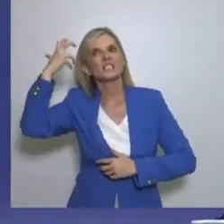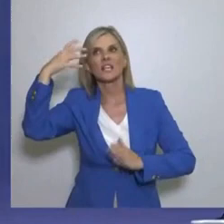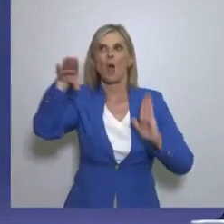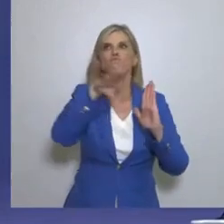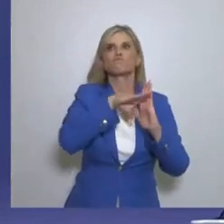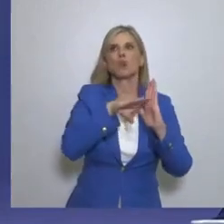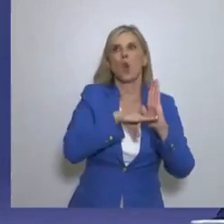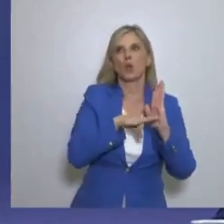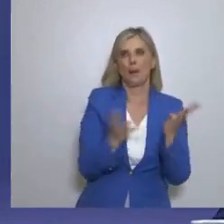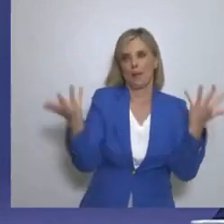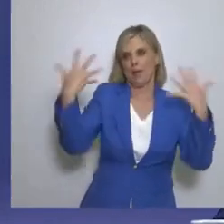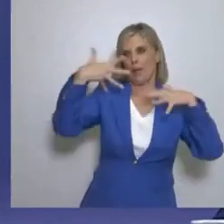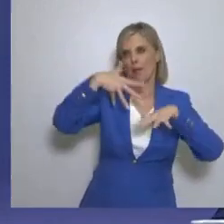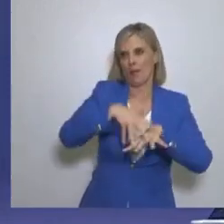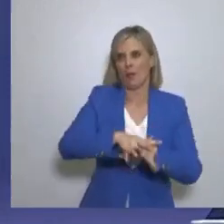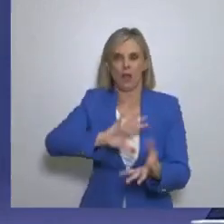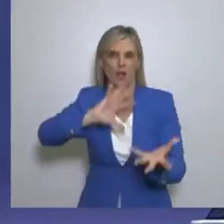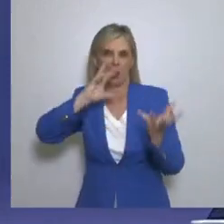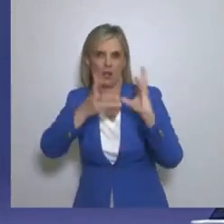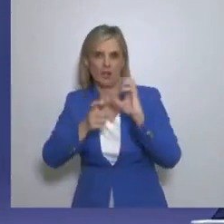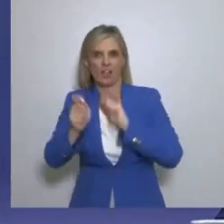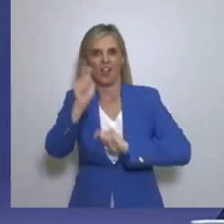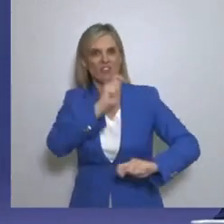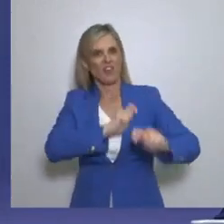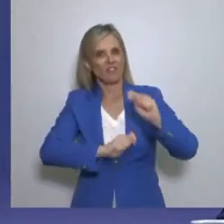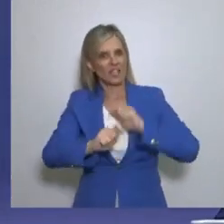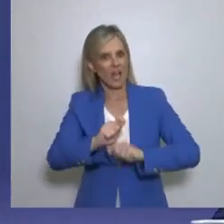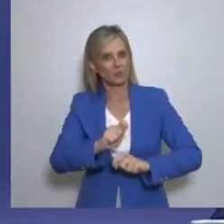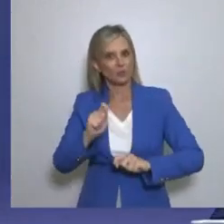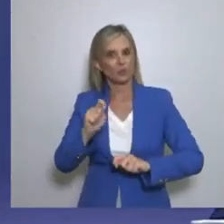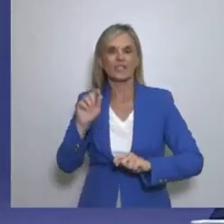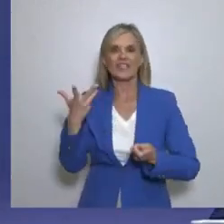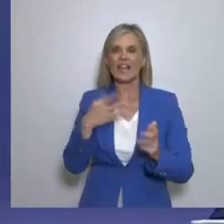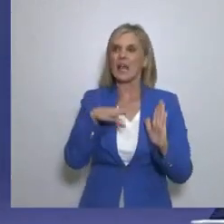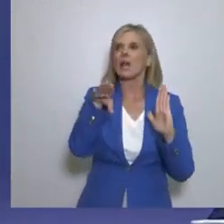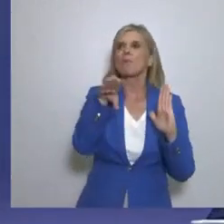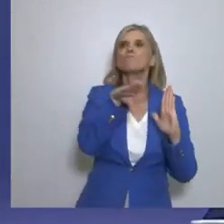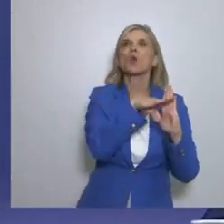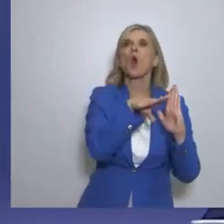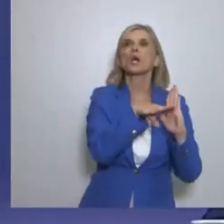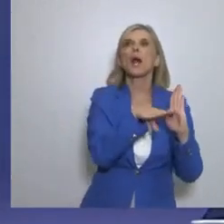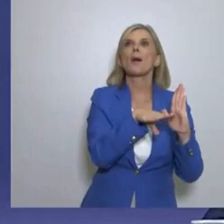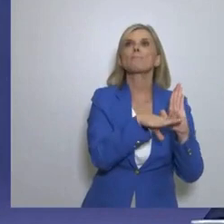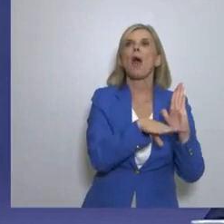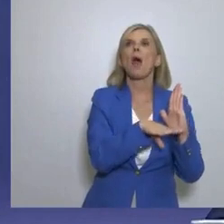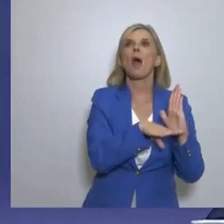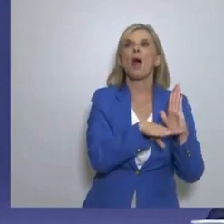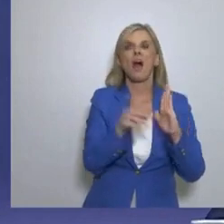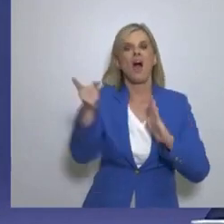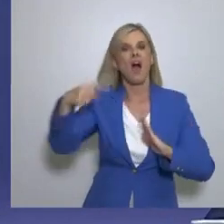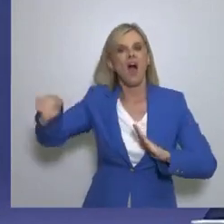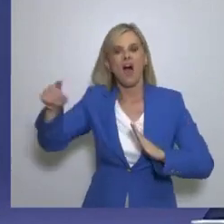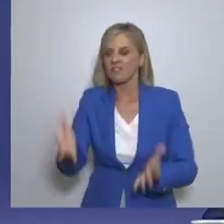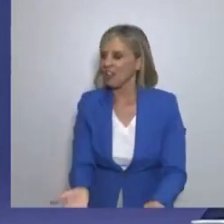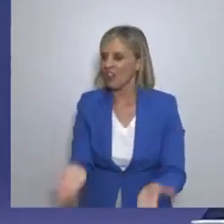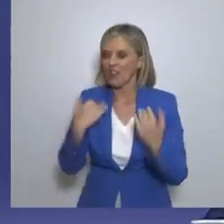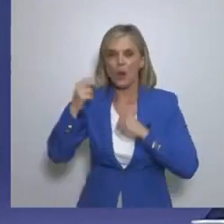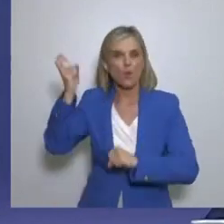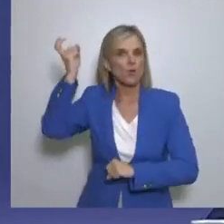του ανθρώπου και δημιουργούν καθεστώς αγέντας γιατί δεν έχουν ούτε μνήμη ούτε γνώση